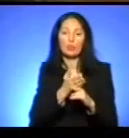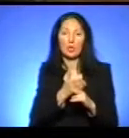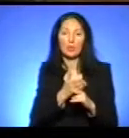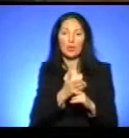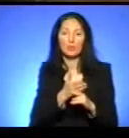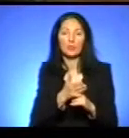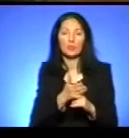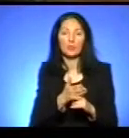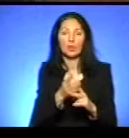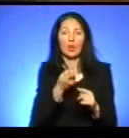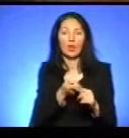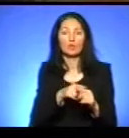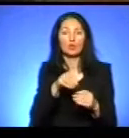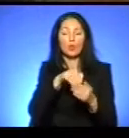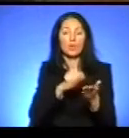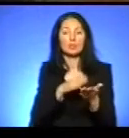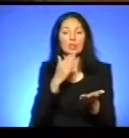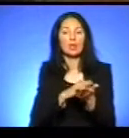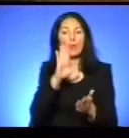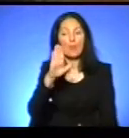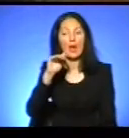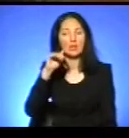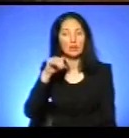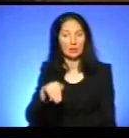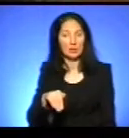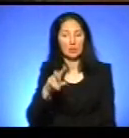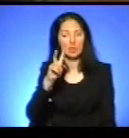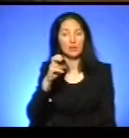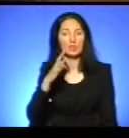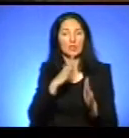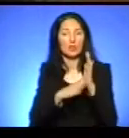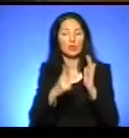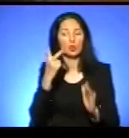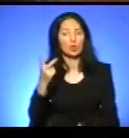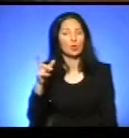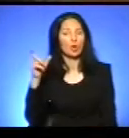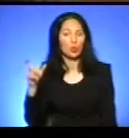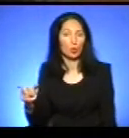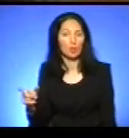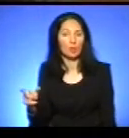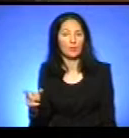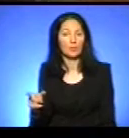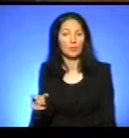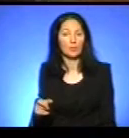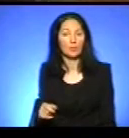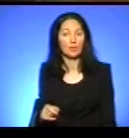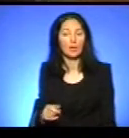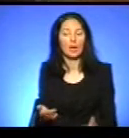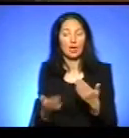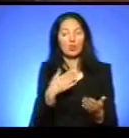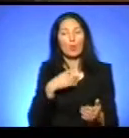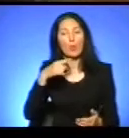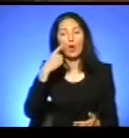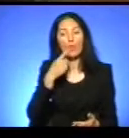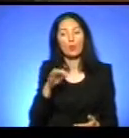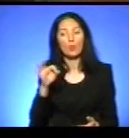в цьому реєстрі перебуває 5 тисяч 293 особи. Якщо ми говоримо